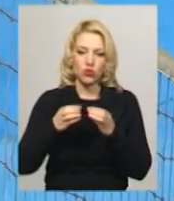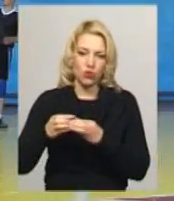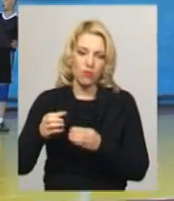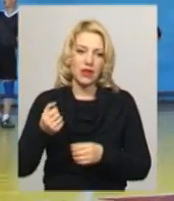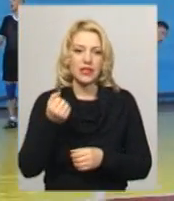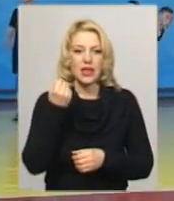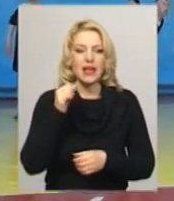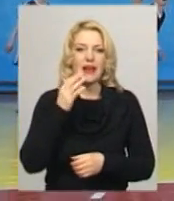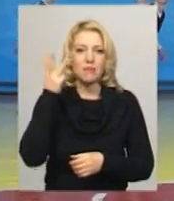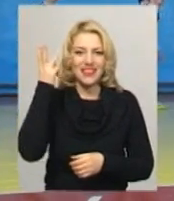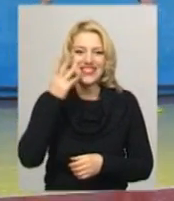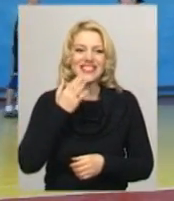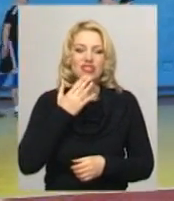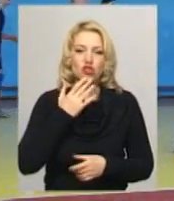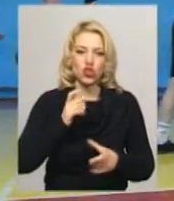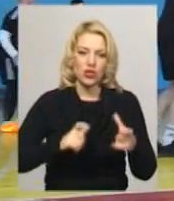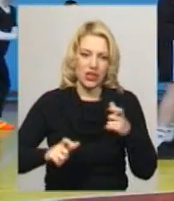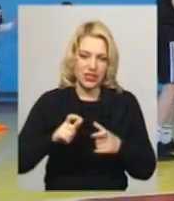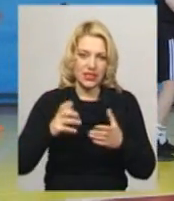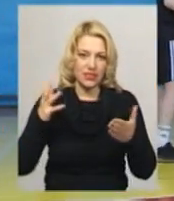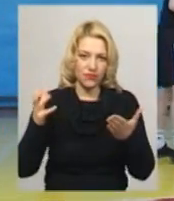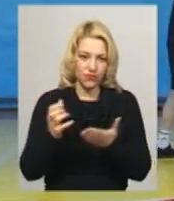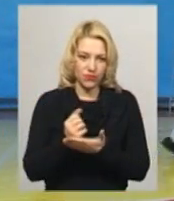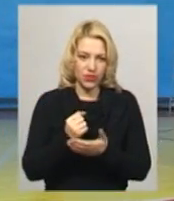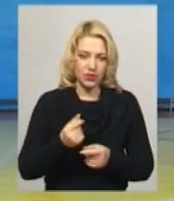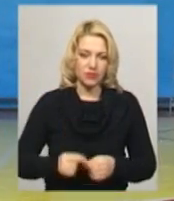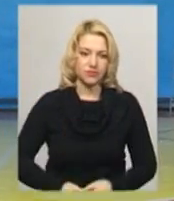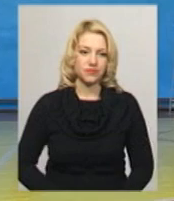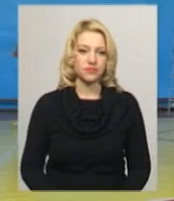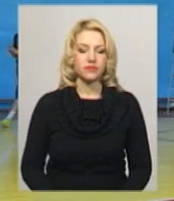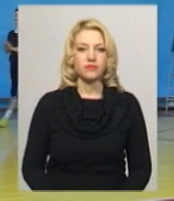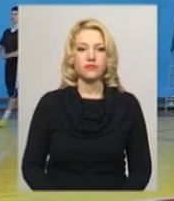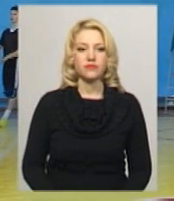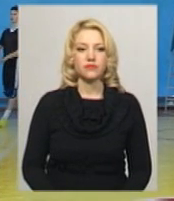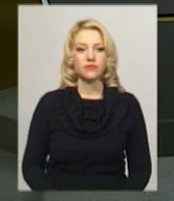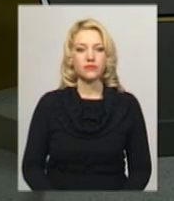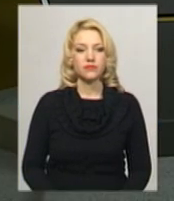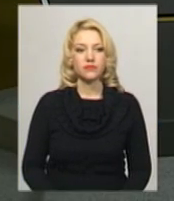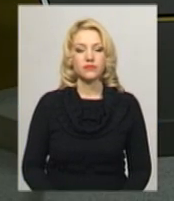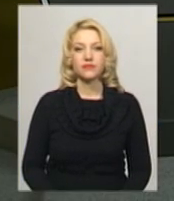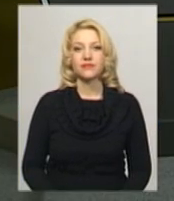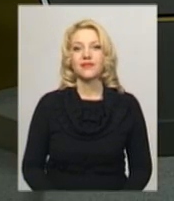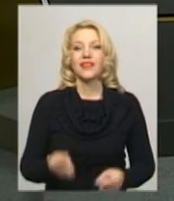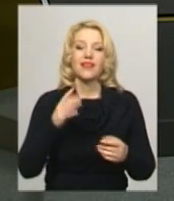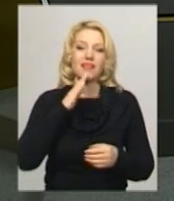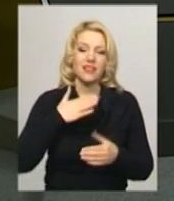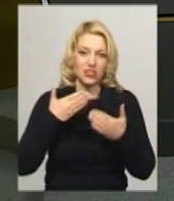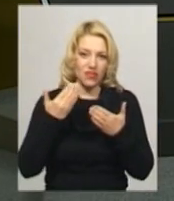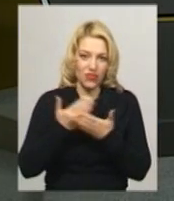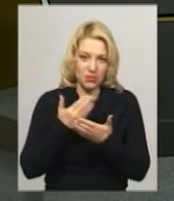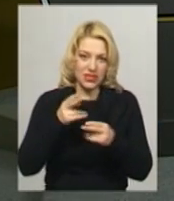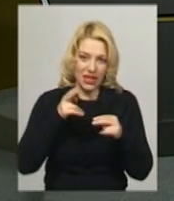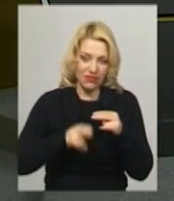університету, каже головний суддя змагань Ярослав Хнатчук. Андрій Гуменний, Олександр Горішевський, новини на поділі «Центр». Наш випуск на цьому